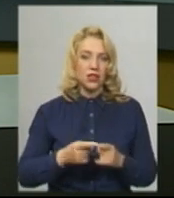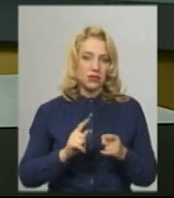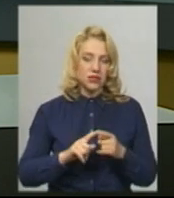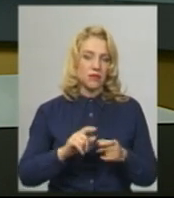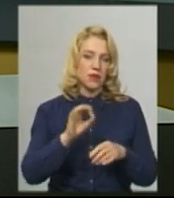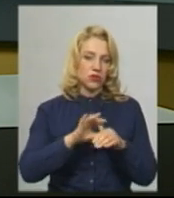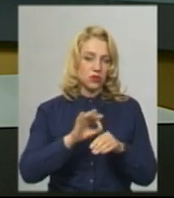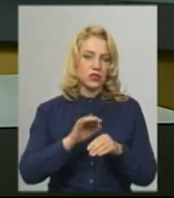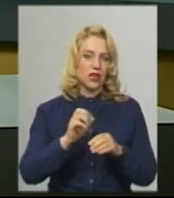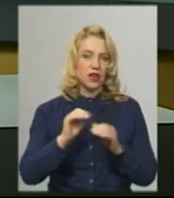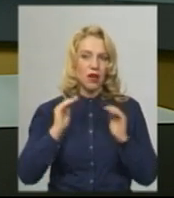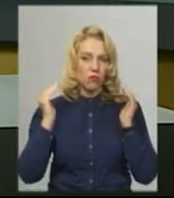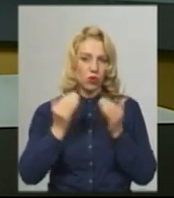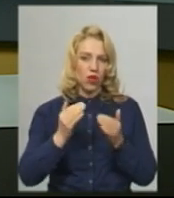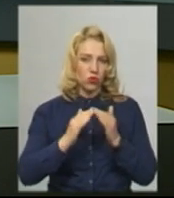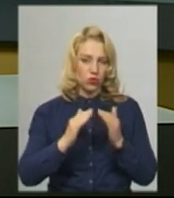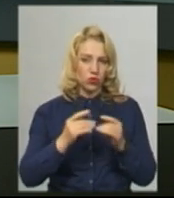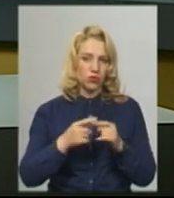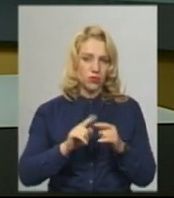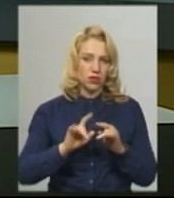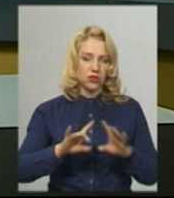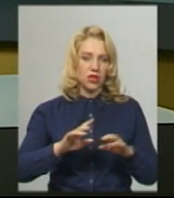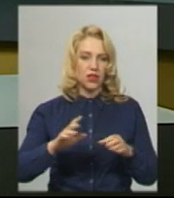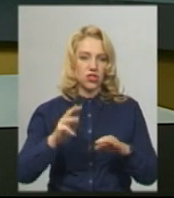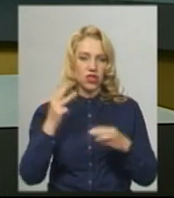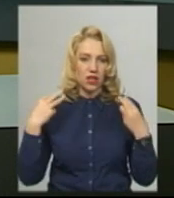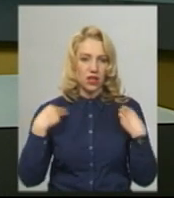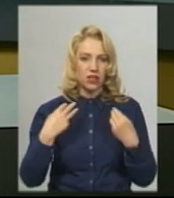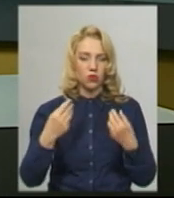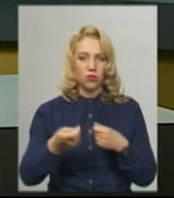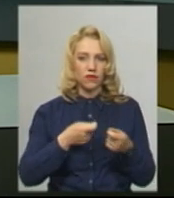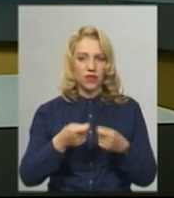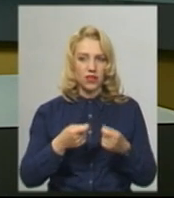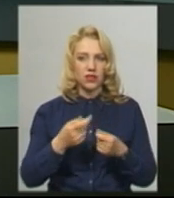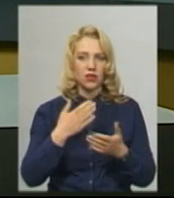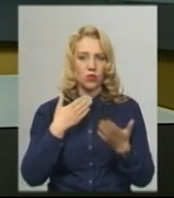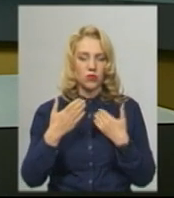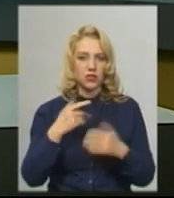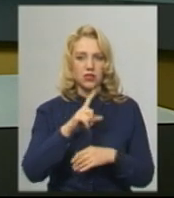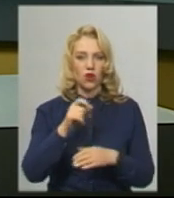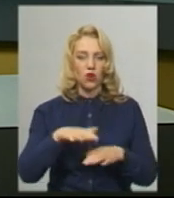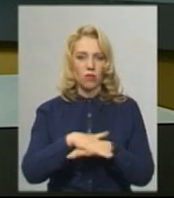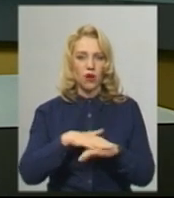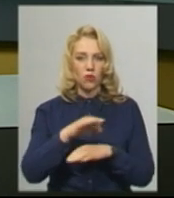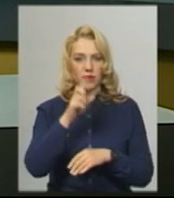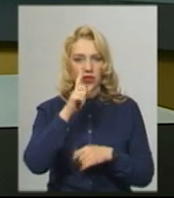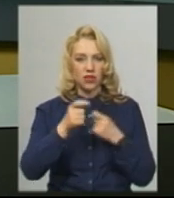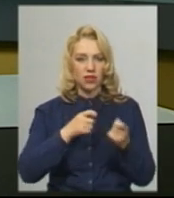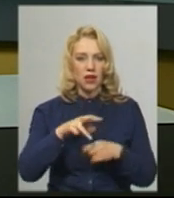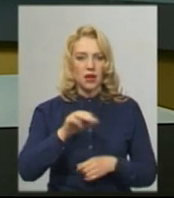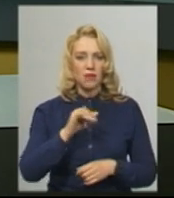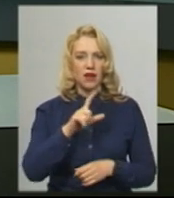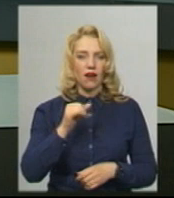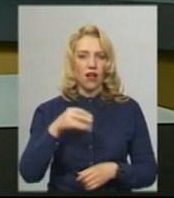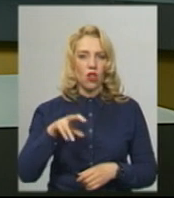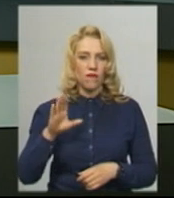Суспільному розповіла начальниця управління інформаційної діяльності та комунікацій з громадськістю облдержадміністрації Інна Михайлова